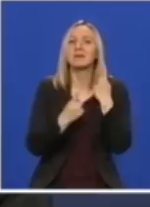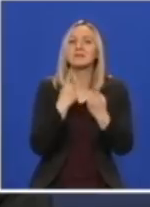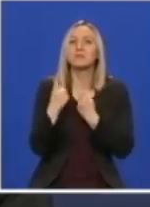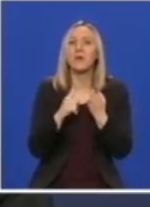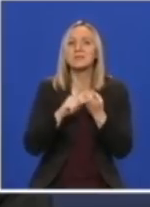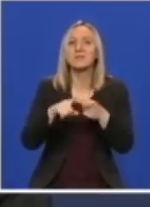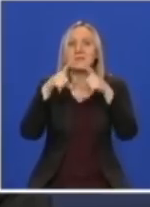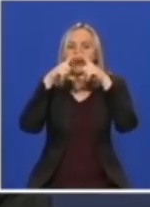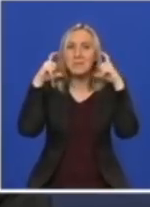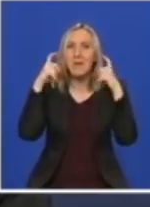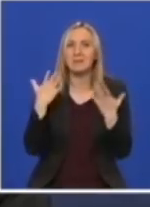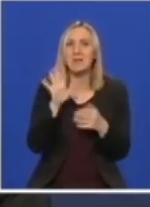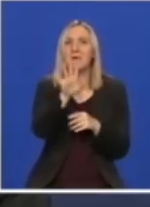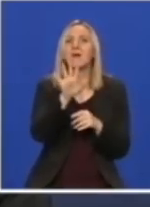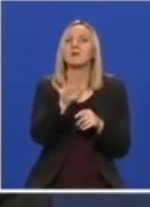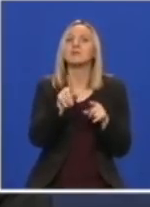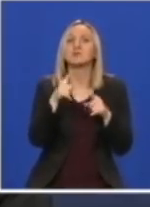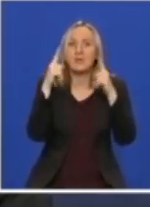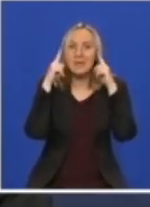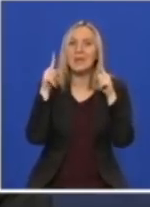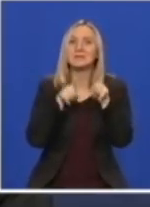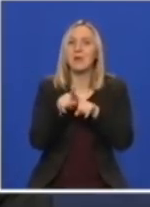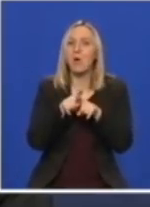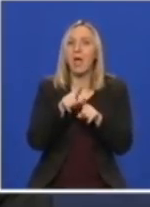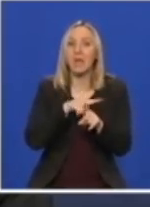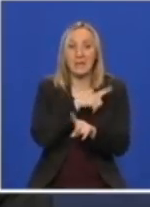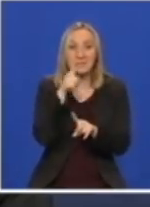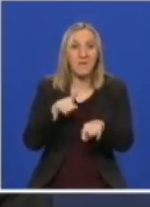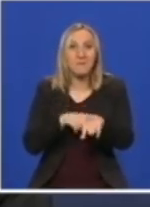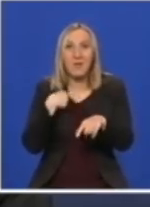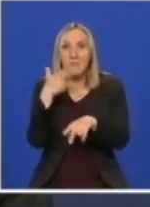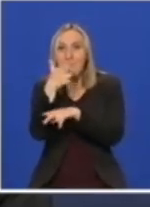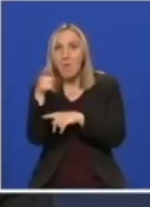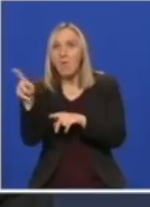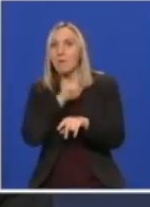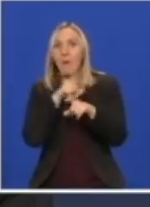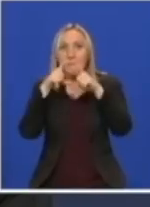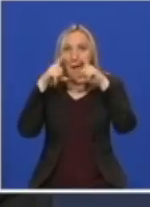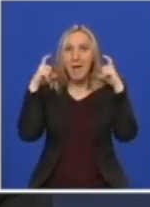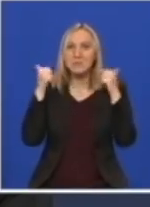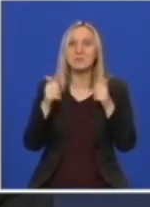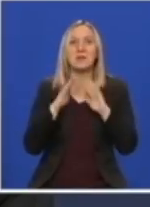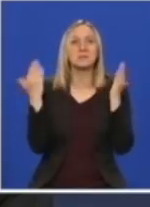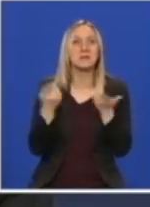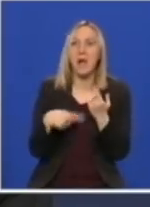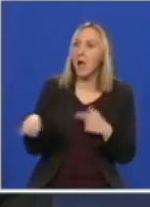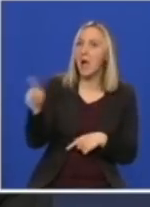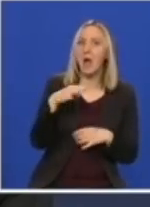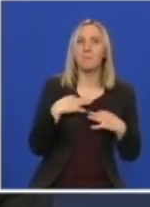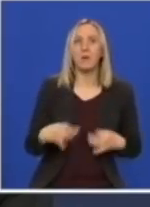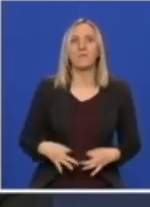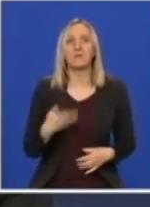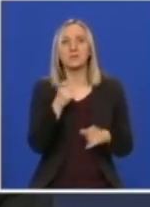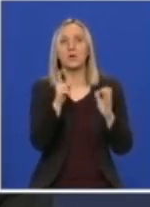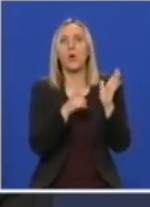nošenja maski. Vaše kineske kolege sve vreme nose masku na licu, evo sad je ovde u sali profesor,